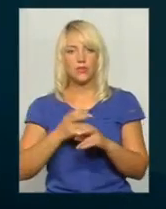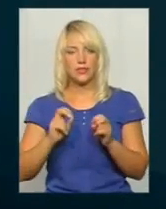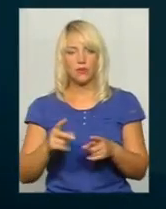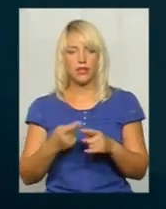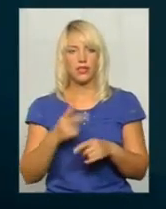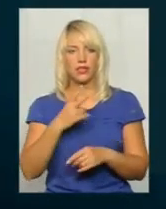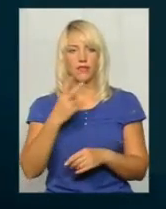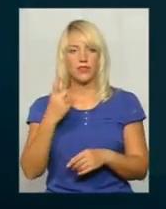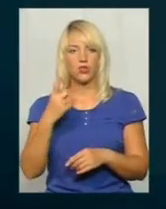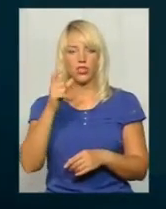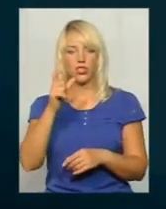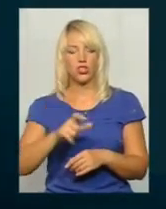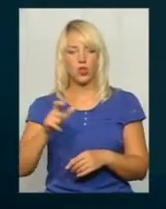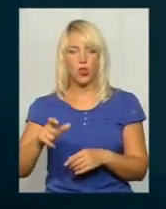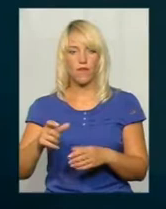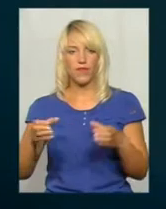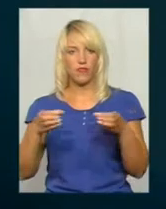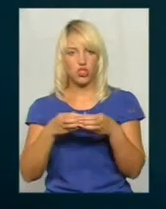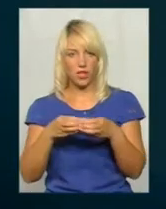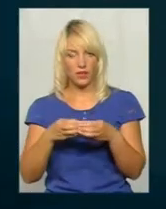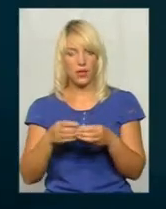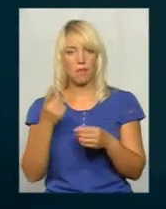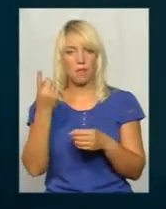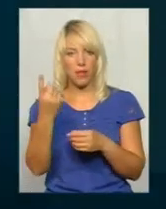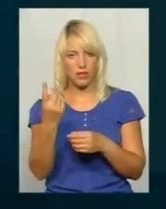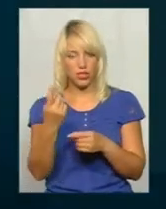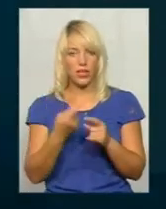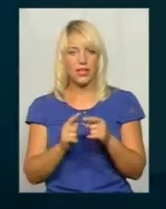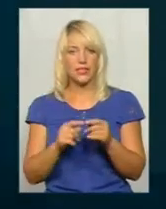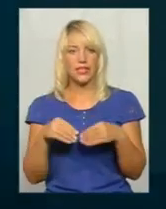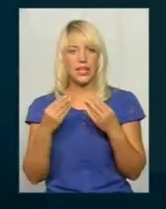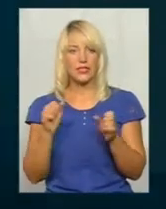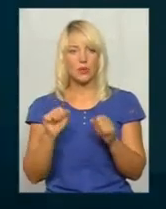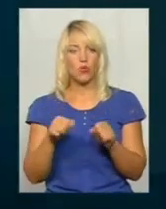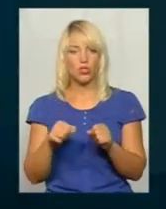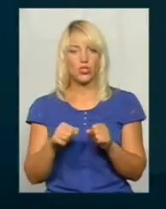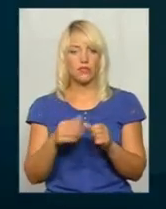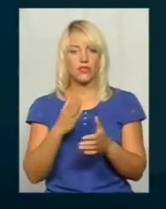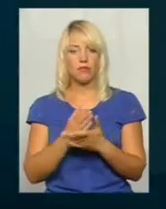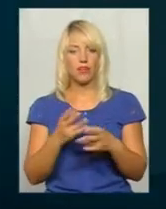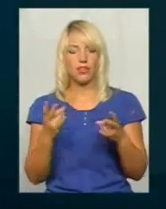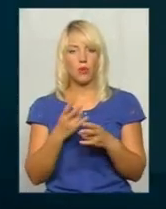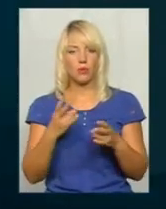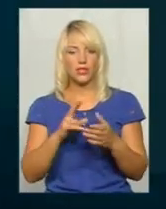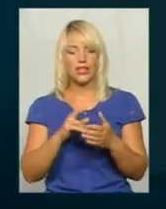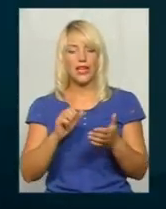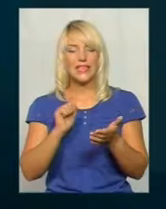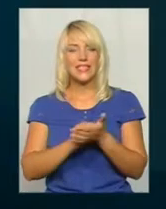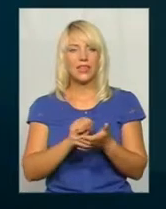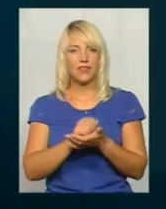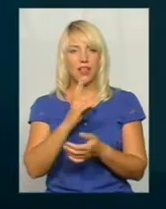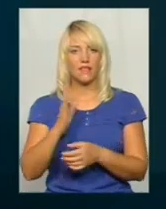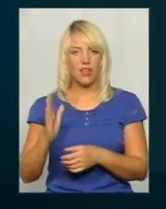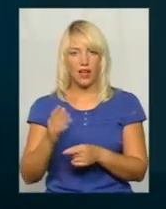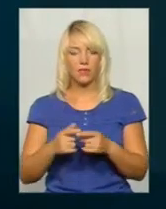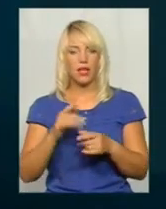чоловік в штаті. Це перше. Тоді це дасть можливість мати самі такі необхідні сертифікати АБ. Другий